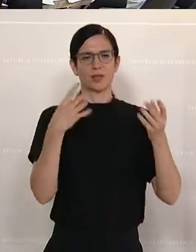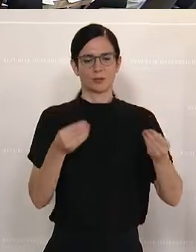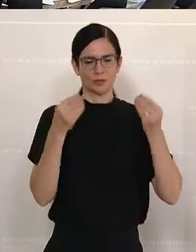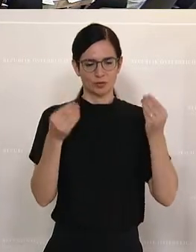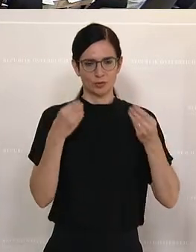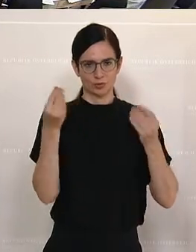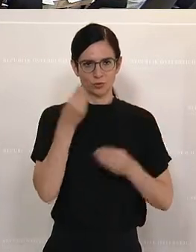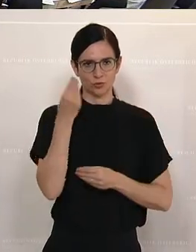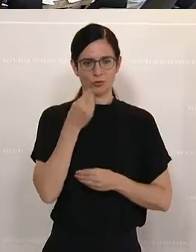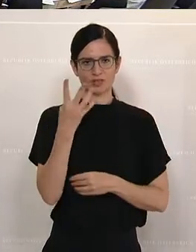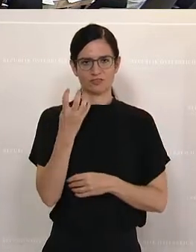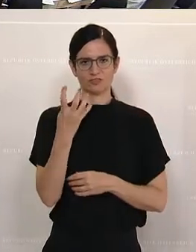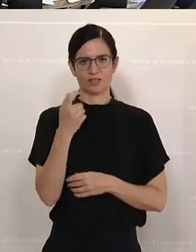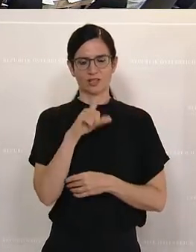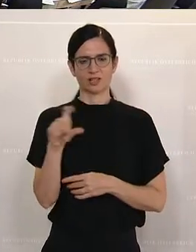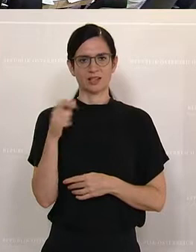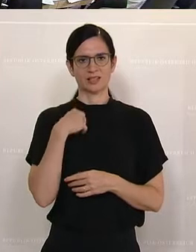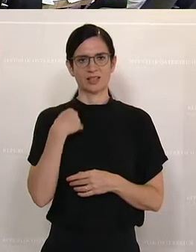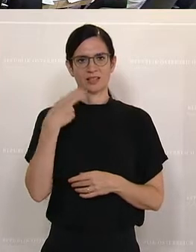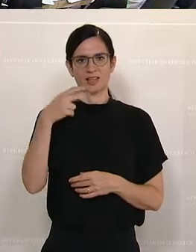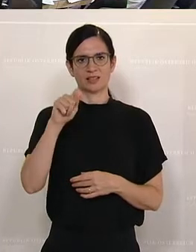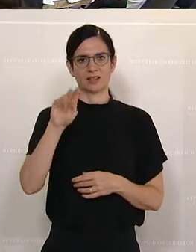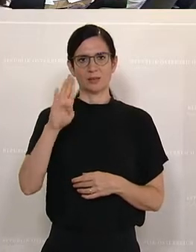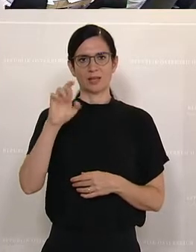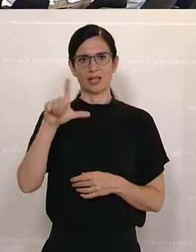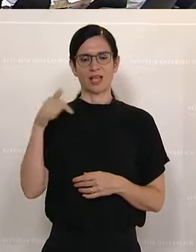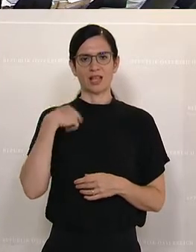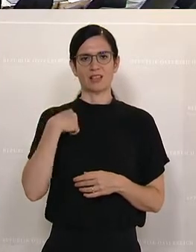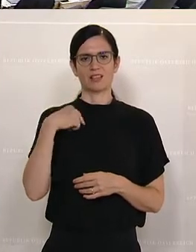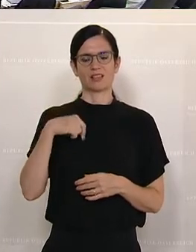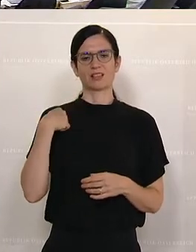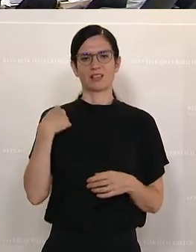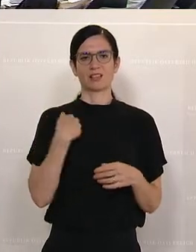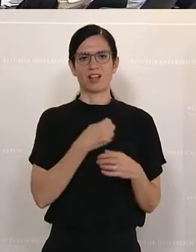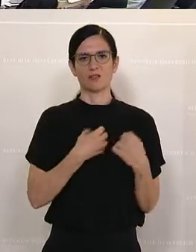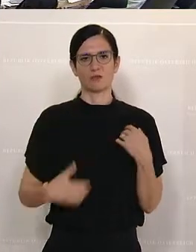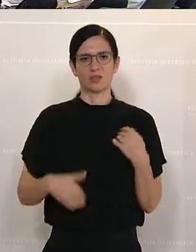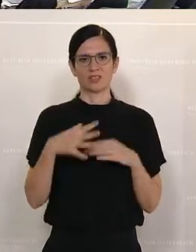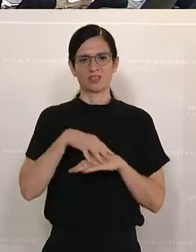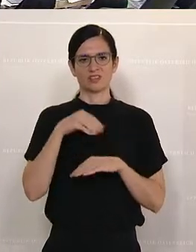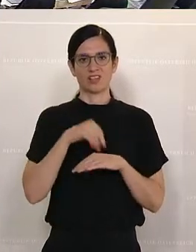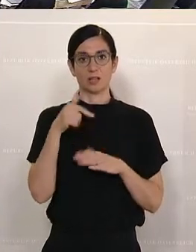es, Fachkräfte nach Österreich zu holen und dafür ist die Rot-Weiß-Rot